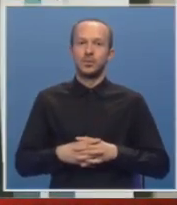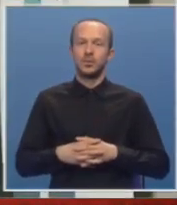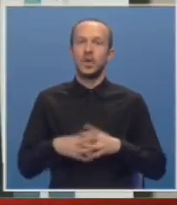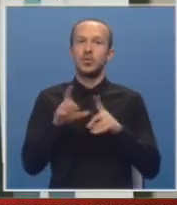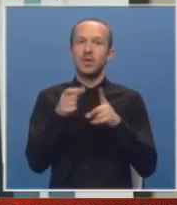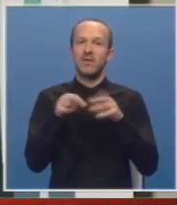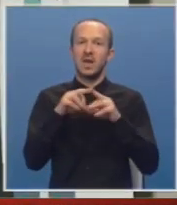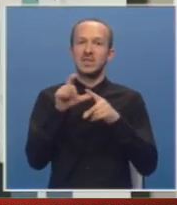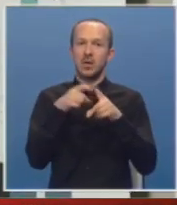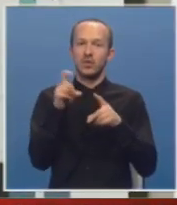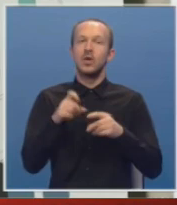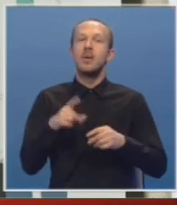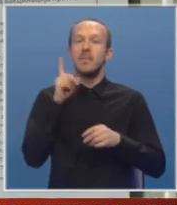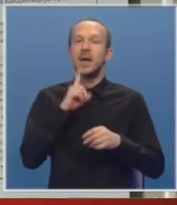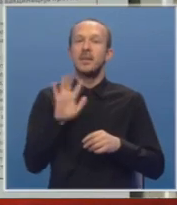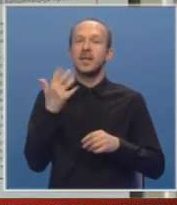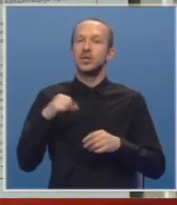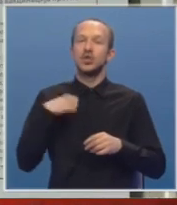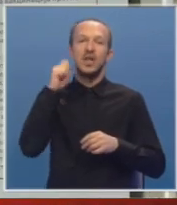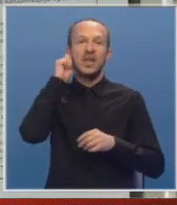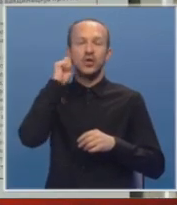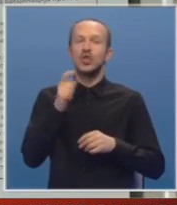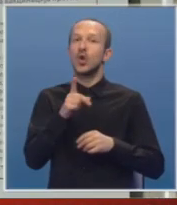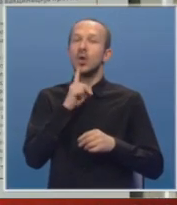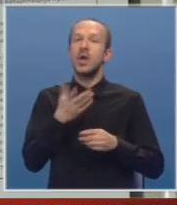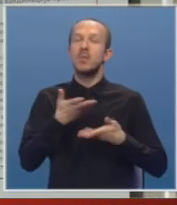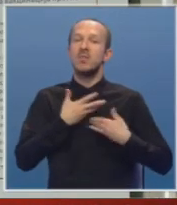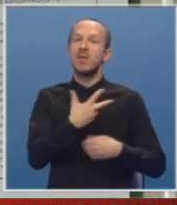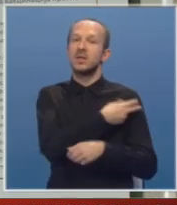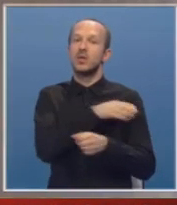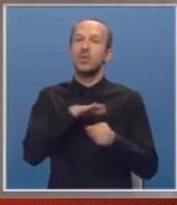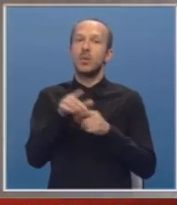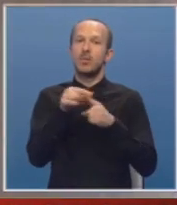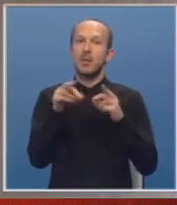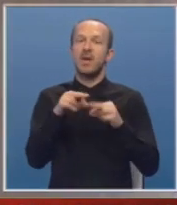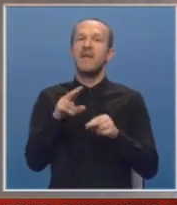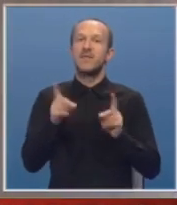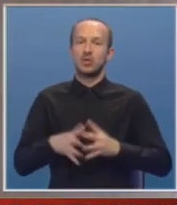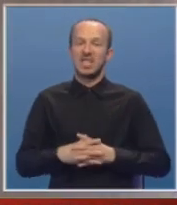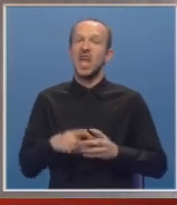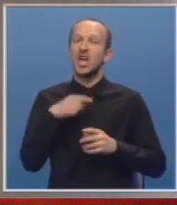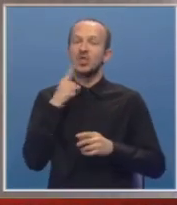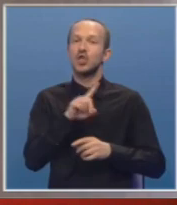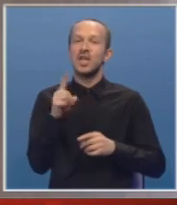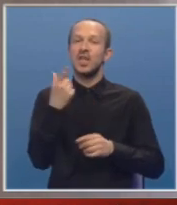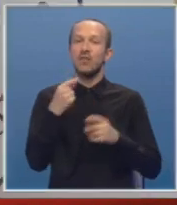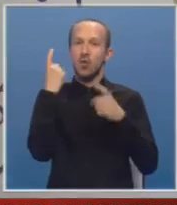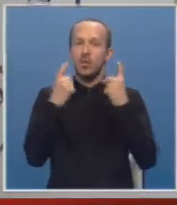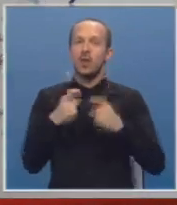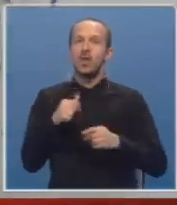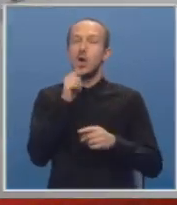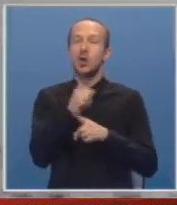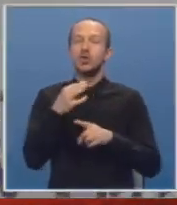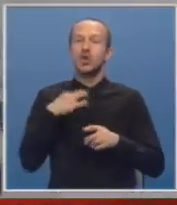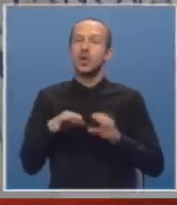Dubravka Stanković Prača, majka je 15-godišnje djevojčice koja je primila vakcinu protiv HPV virusa. Kaže da se nije dvoumila u odluci